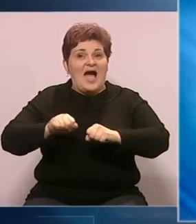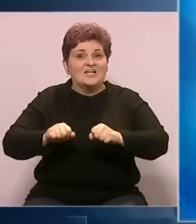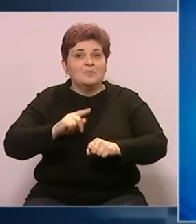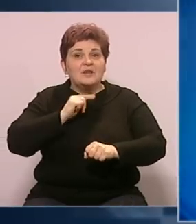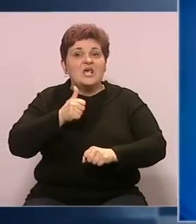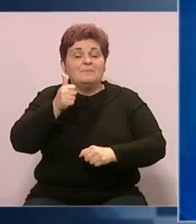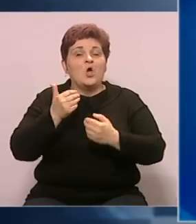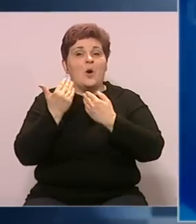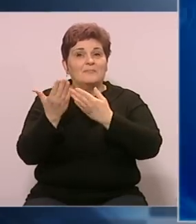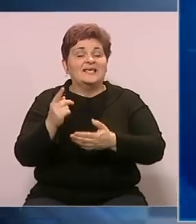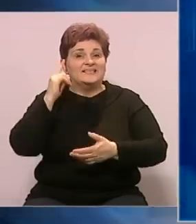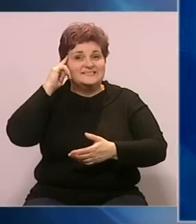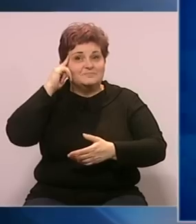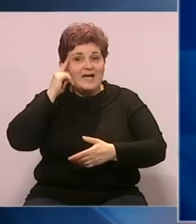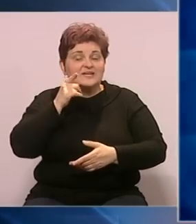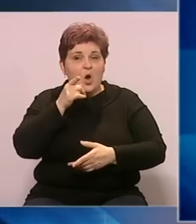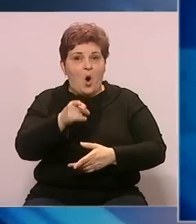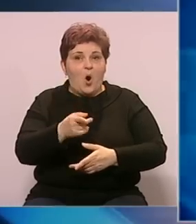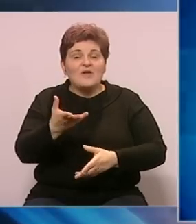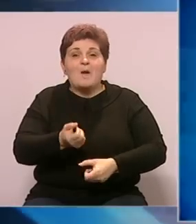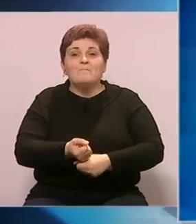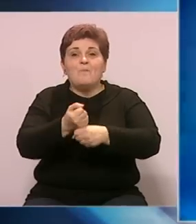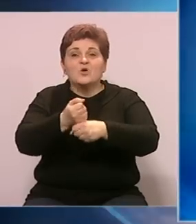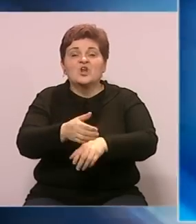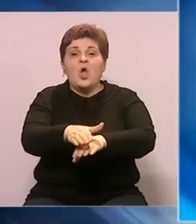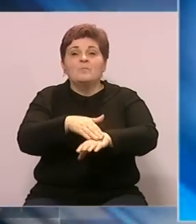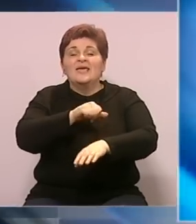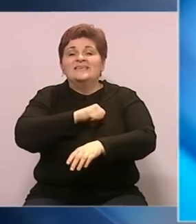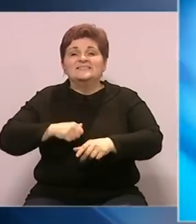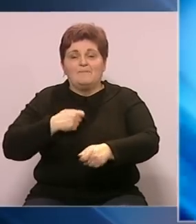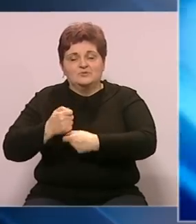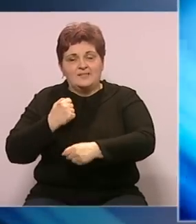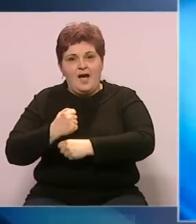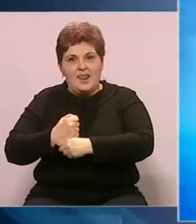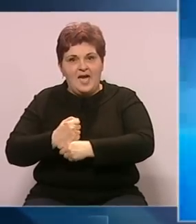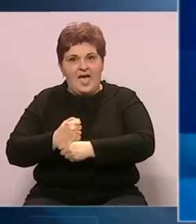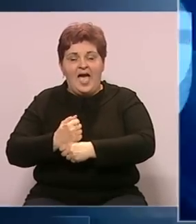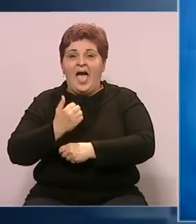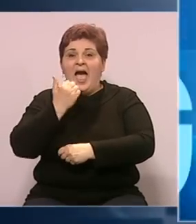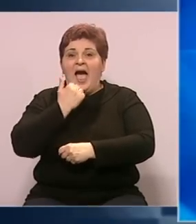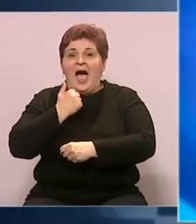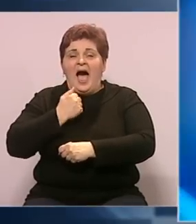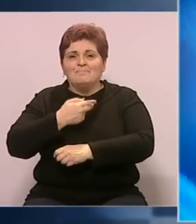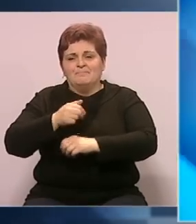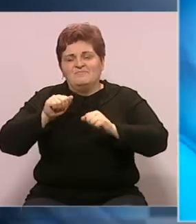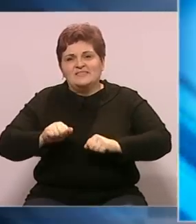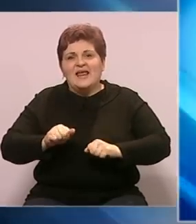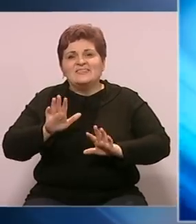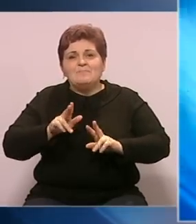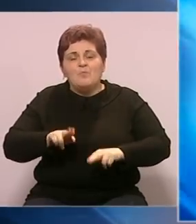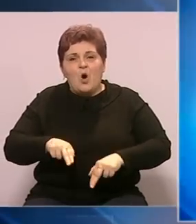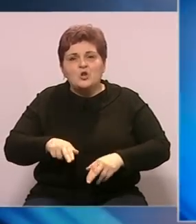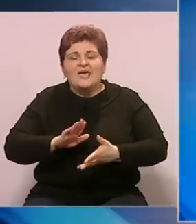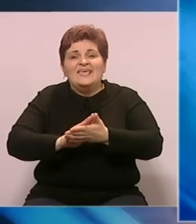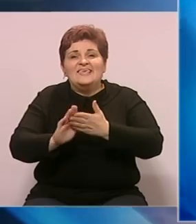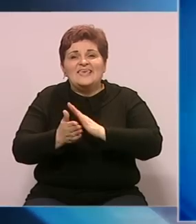je ovo bio prijedlog, smatra ovaj potez vidom podrške pokretanju samostalne djelatnosti, a privatni preduzetnici da imaju prostora za